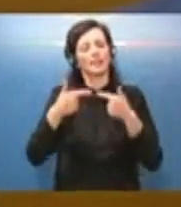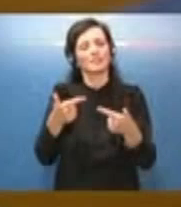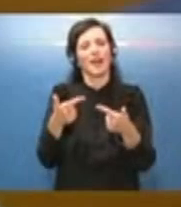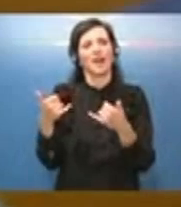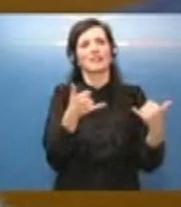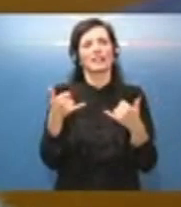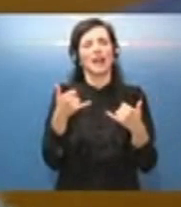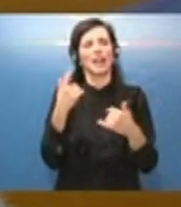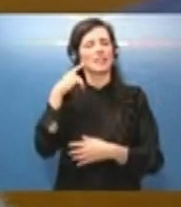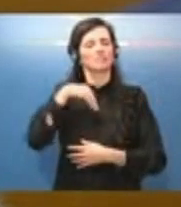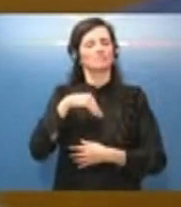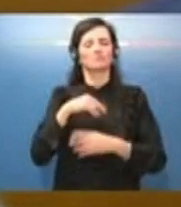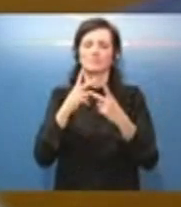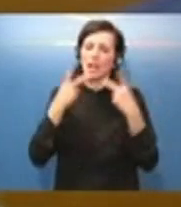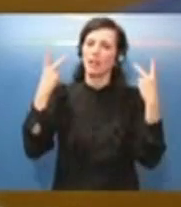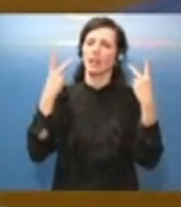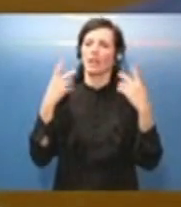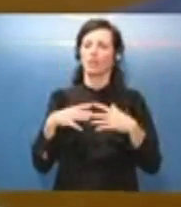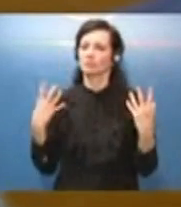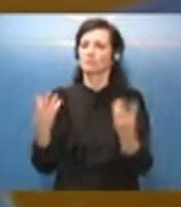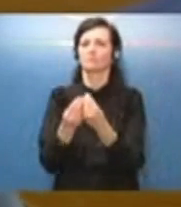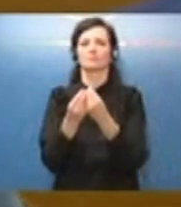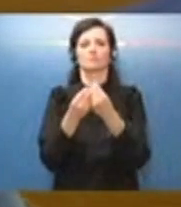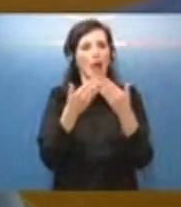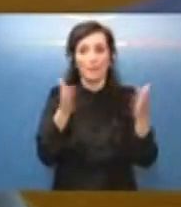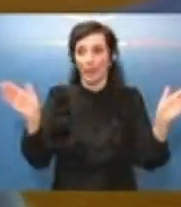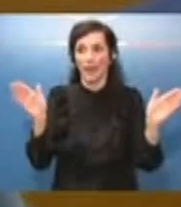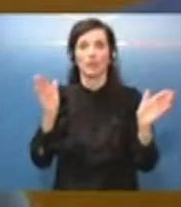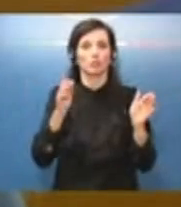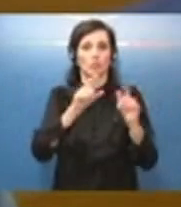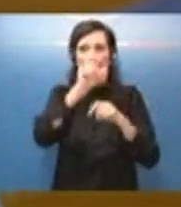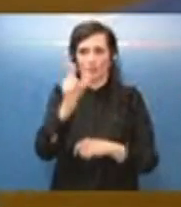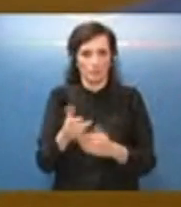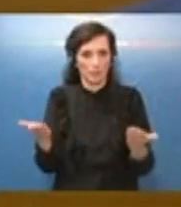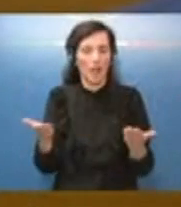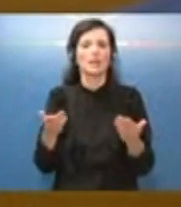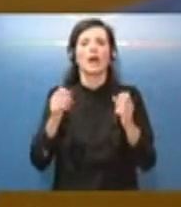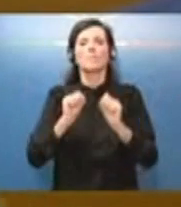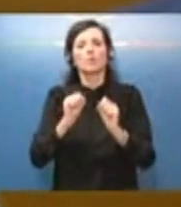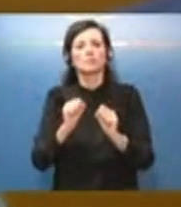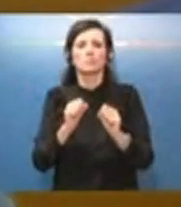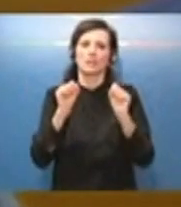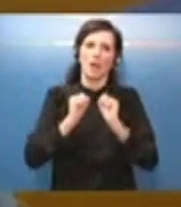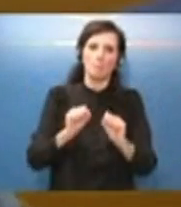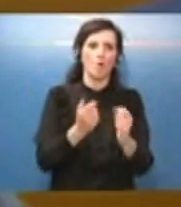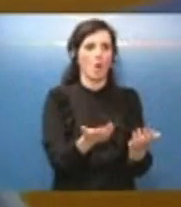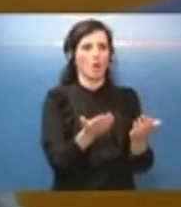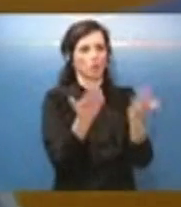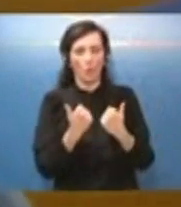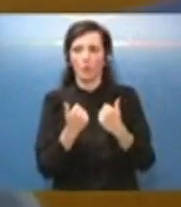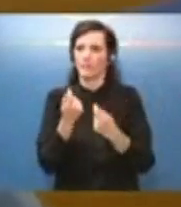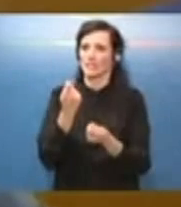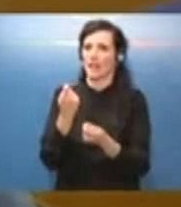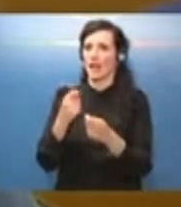Natale sereno, aperto e con la possibilità anche ha detto lei di spendere o di acquistare. Le chiedo però